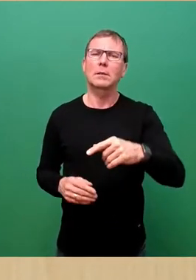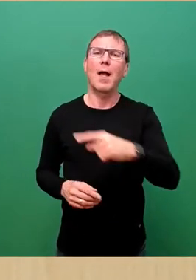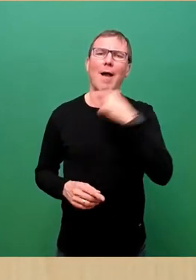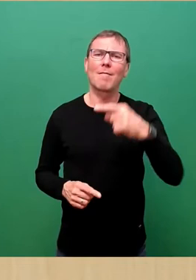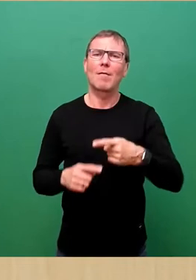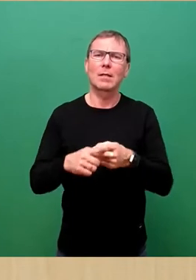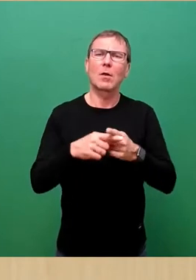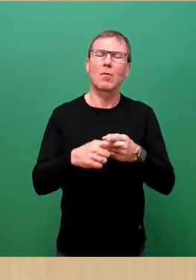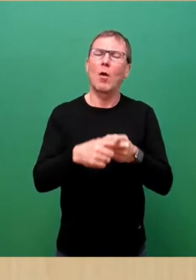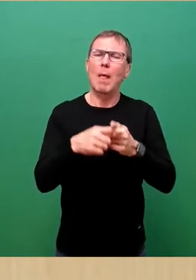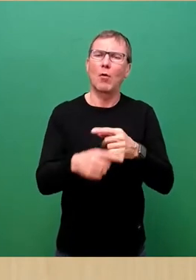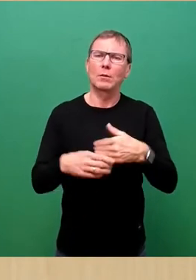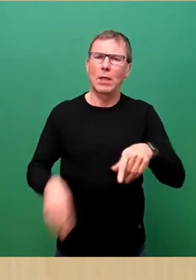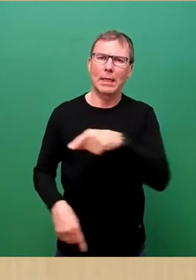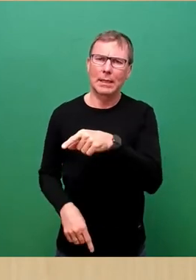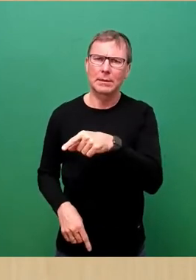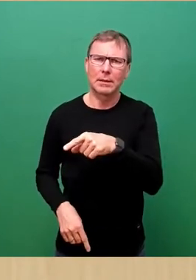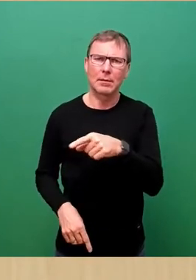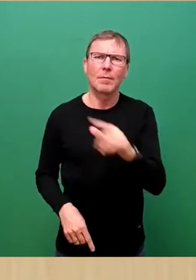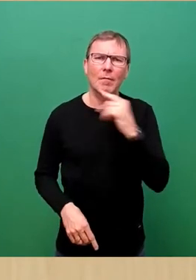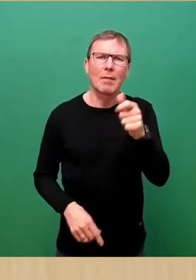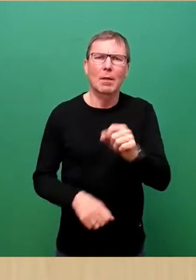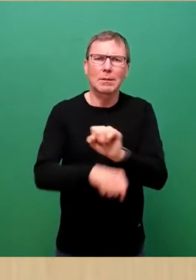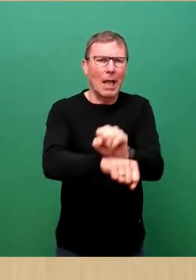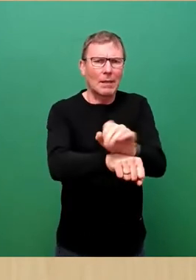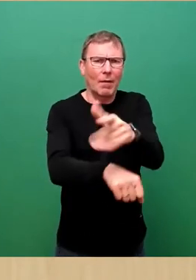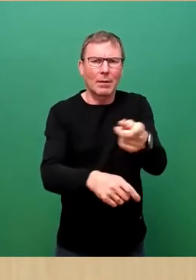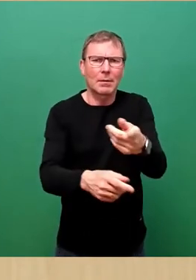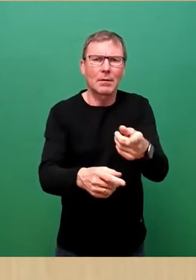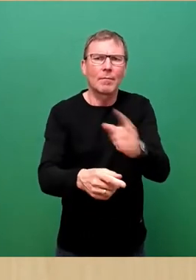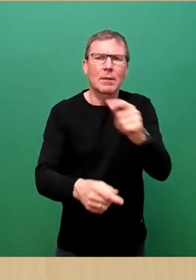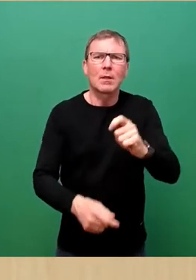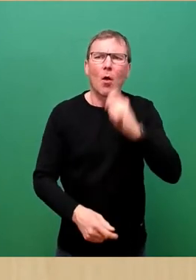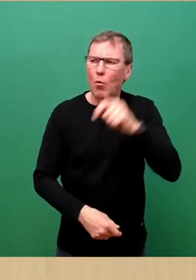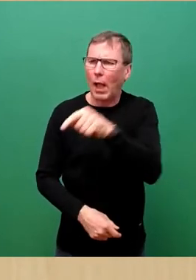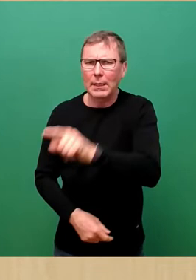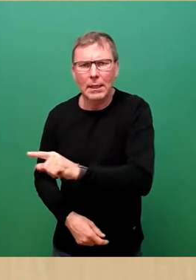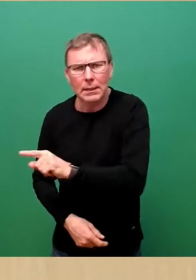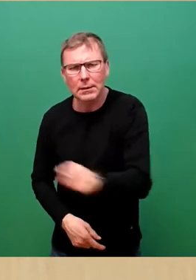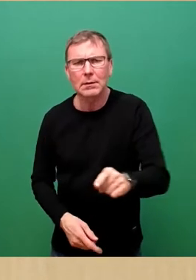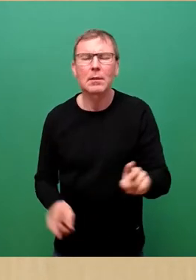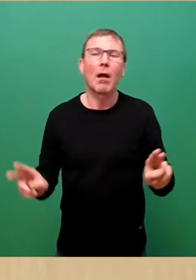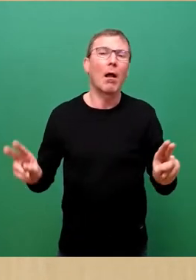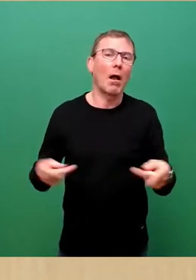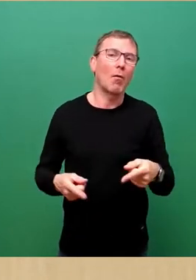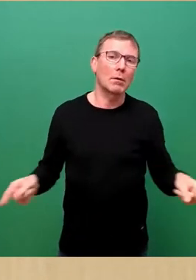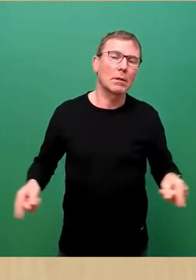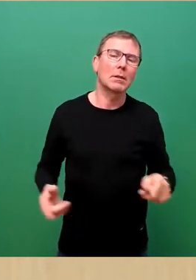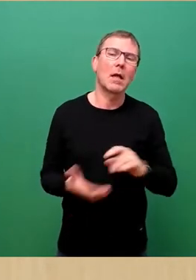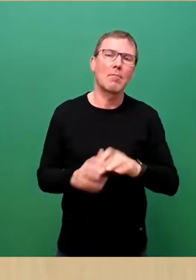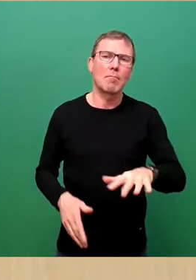und ums Leben ringen. Nicht zur Ukraine und auch nicht im Mittelmeerraum.